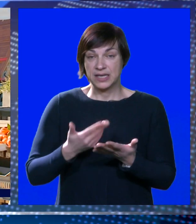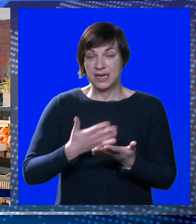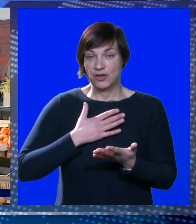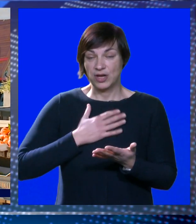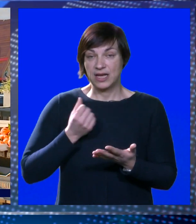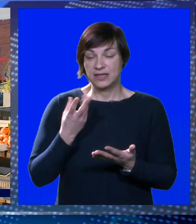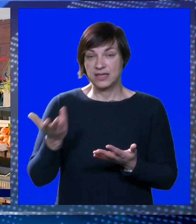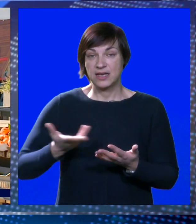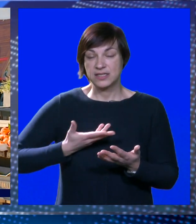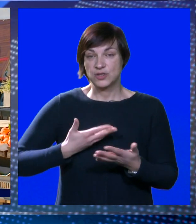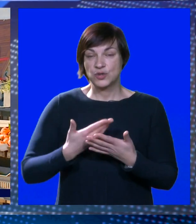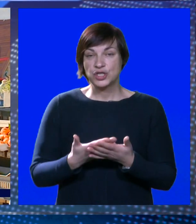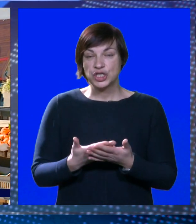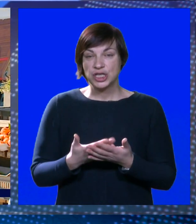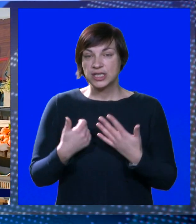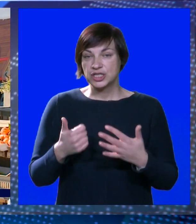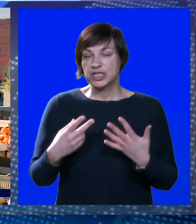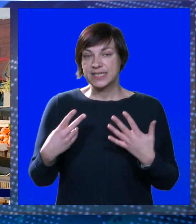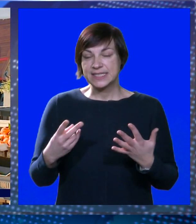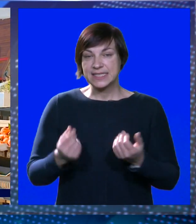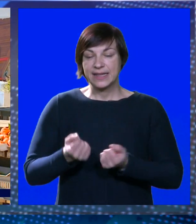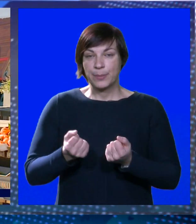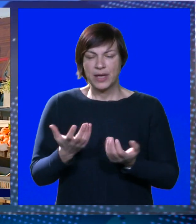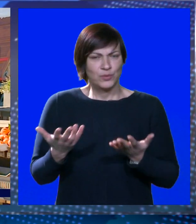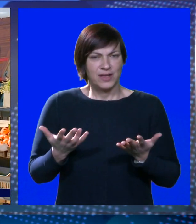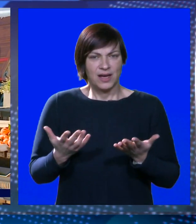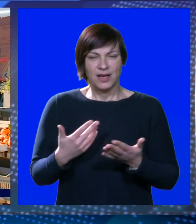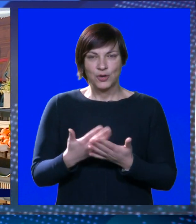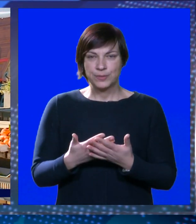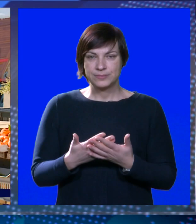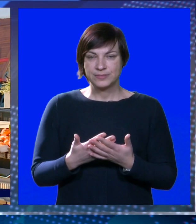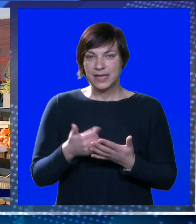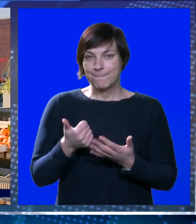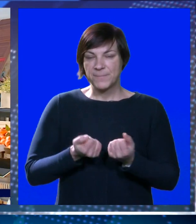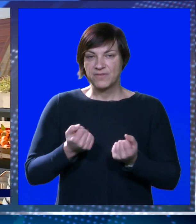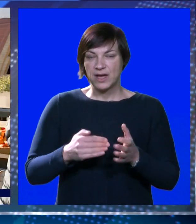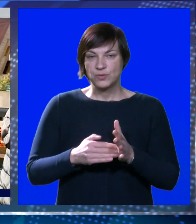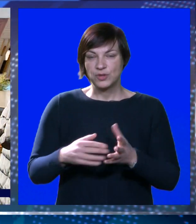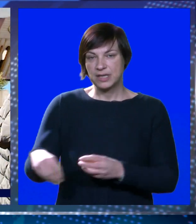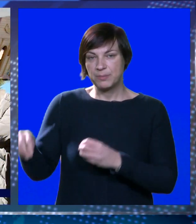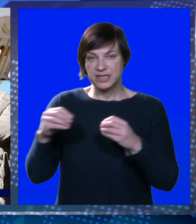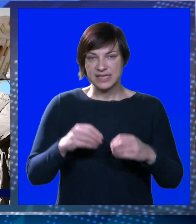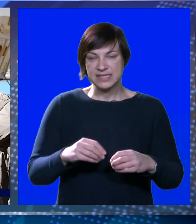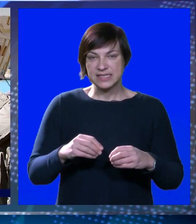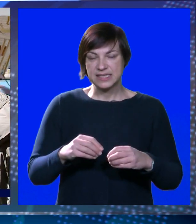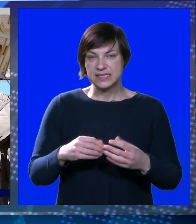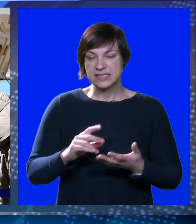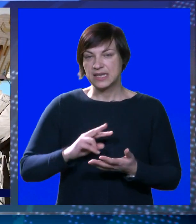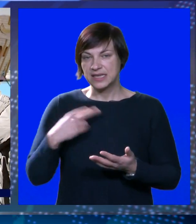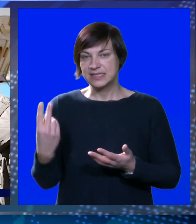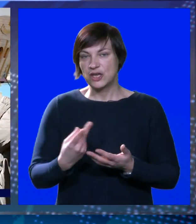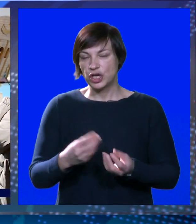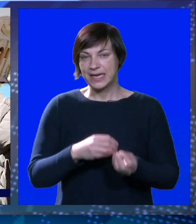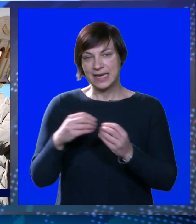nekmo li kad nas dođe i opet vam govorim šest, sedam auta, kako? Kako to prvo auto treba da iskrca, da se